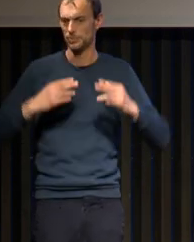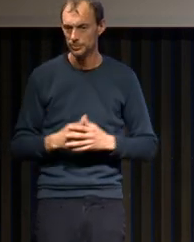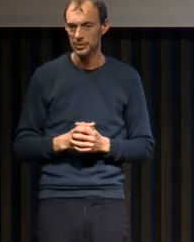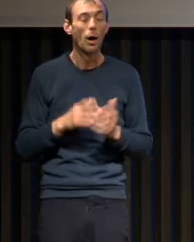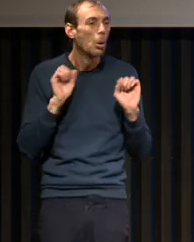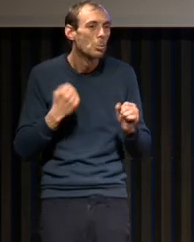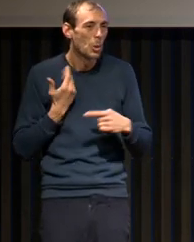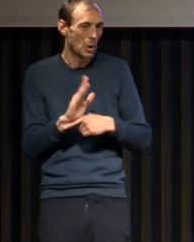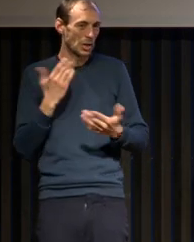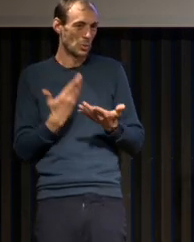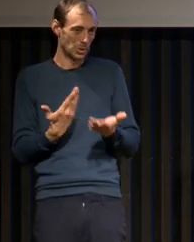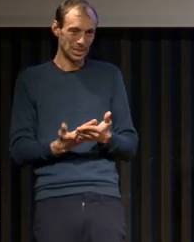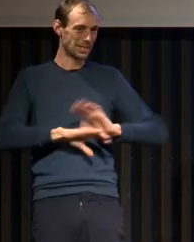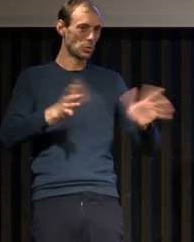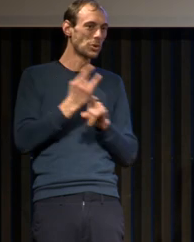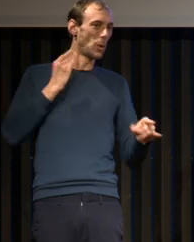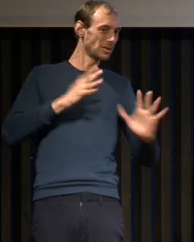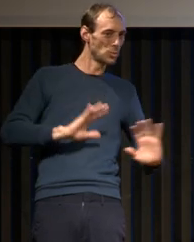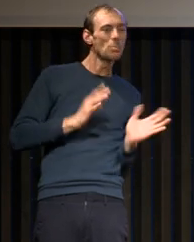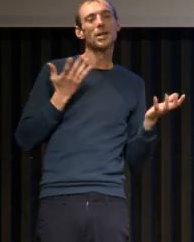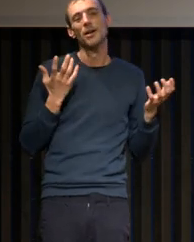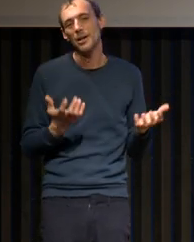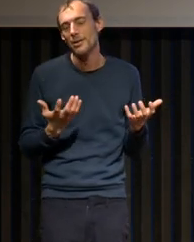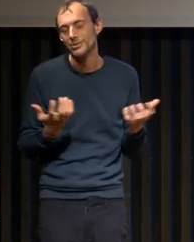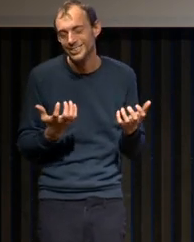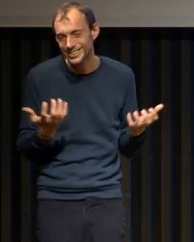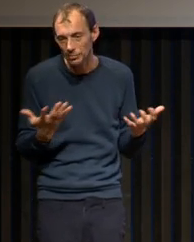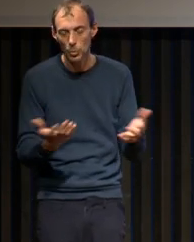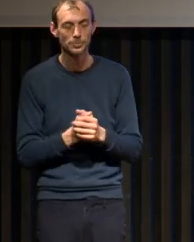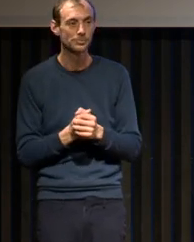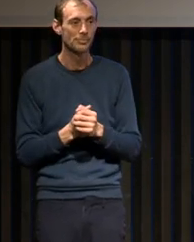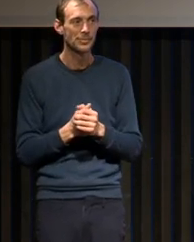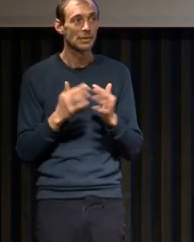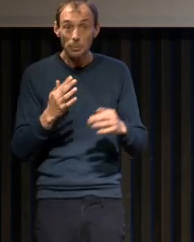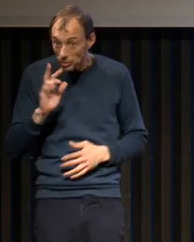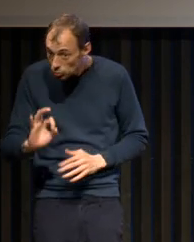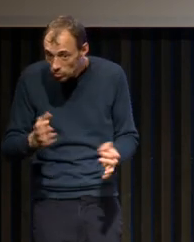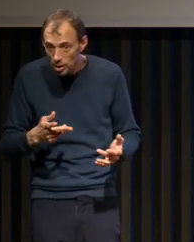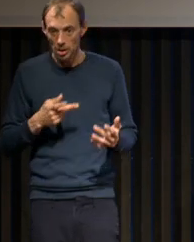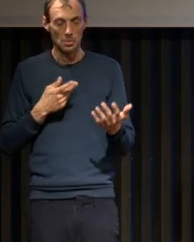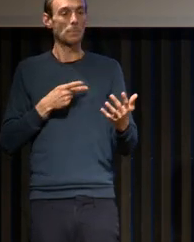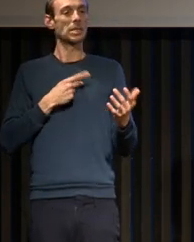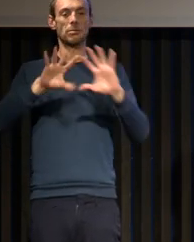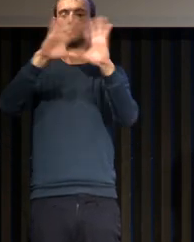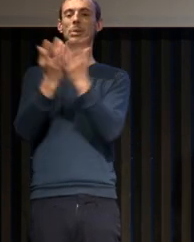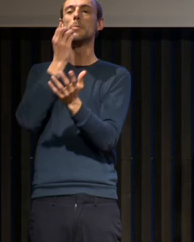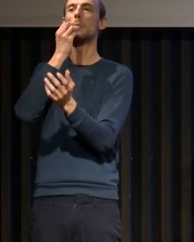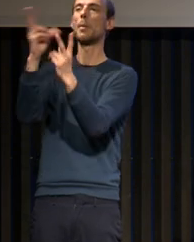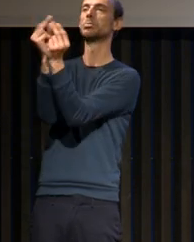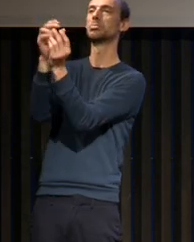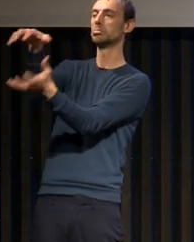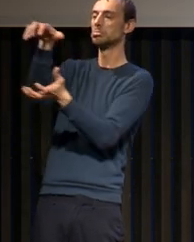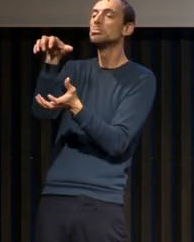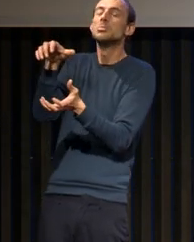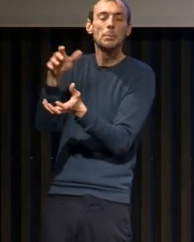vous transmettre,'était comment, en fait, l'arrière-cuisine de la médecine, je vous disais, comment on fait pour aboutir à ça ? Et vous voyez, c'est une histoire de